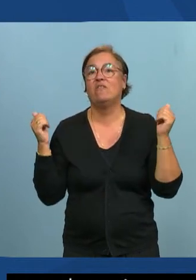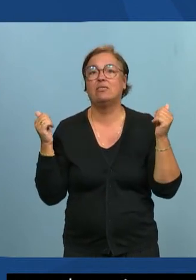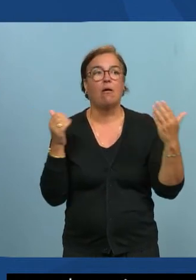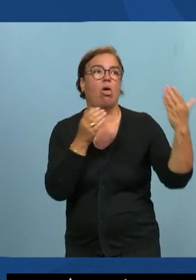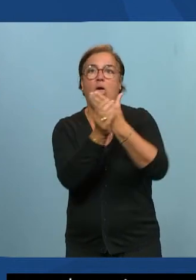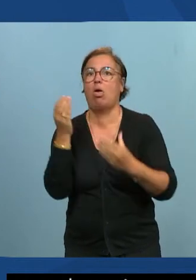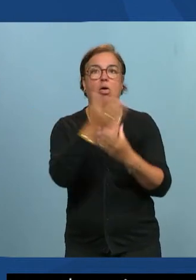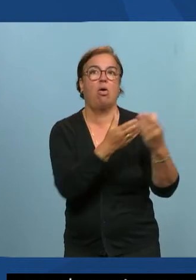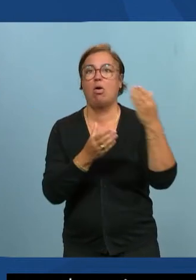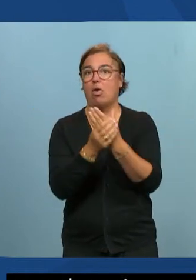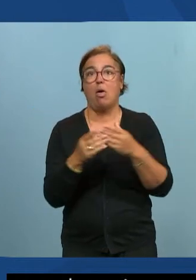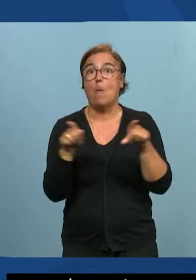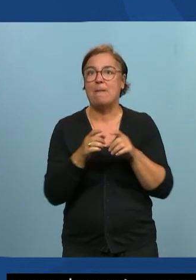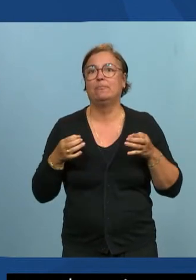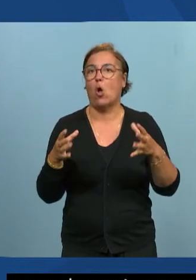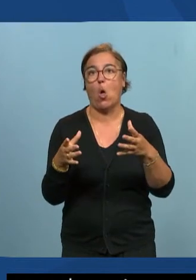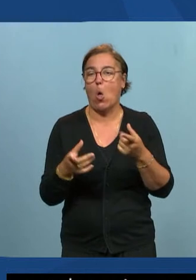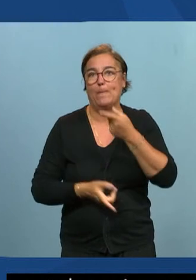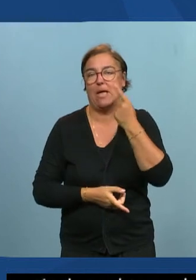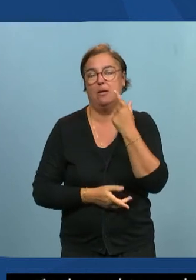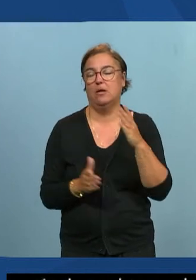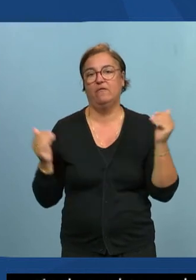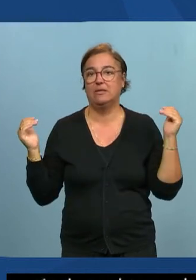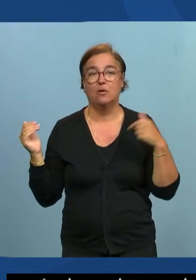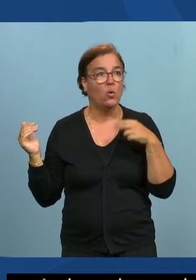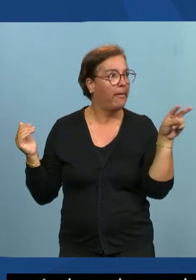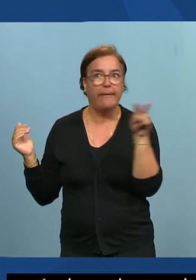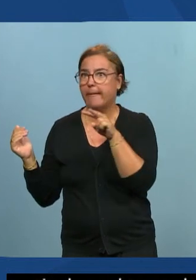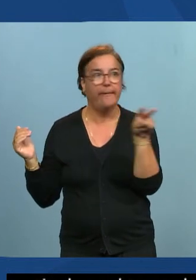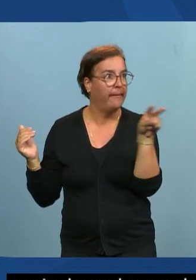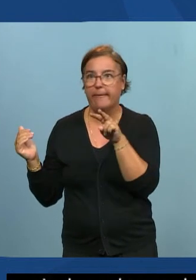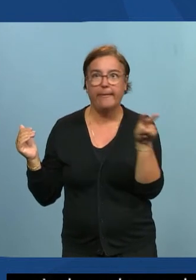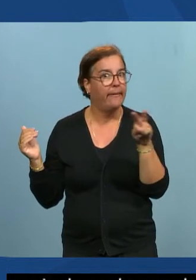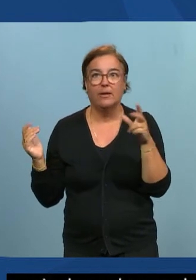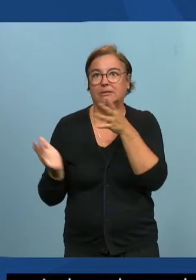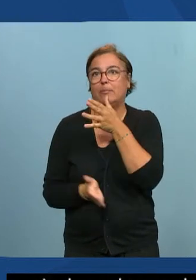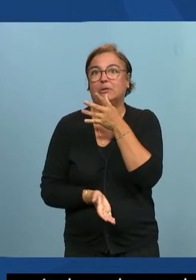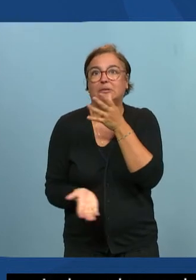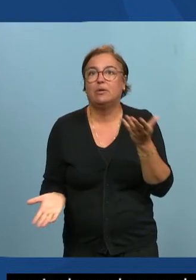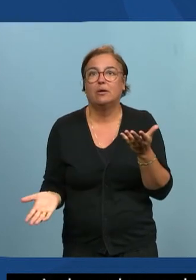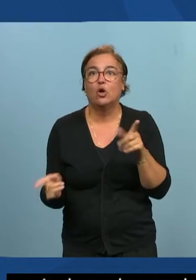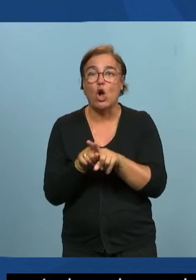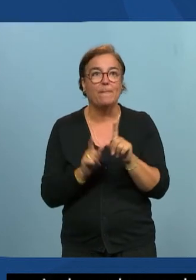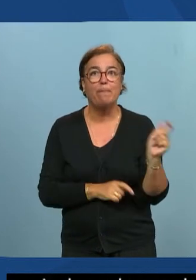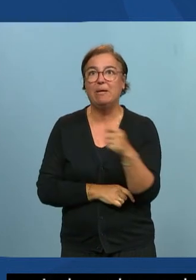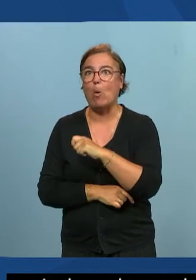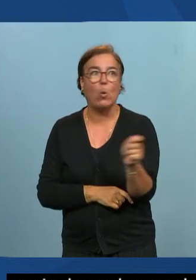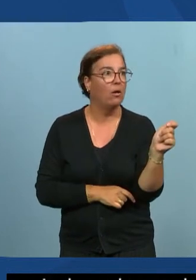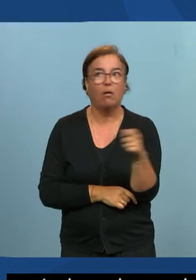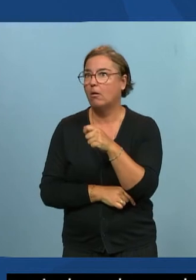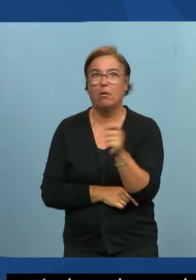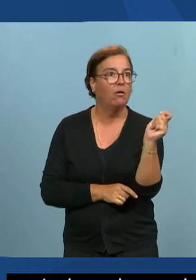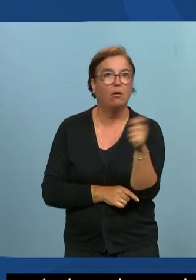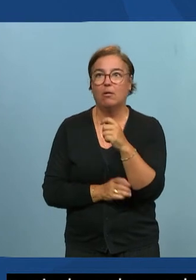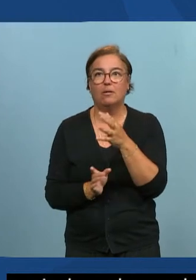important parce qu'on n'a pas mis les têtes on ne peut pas faire le pip bon notre tête c'est rempli